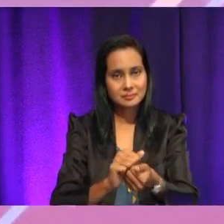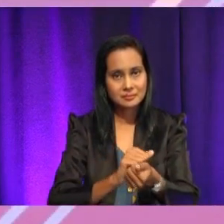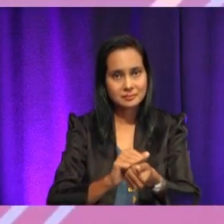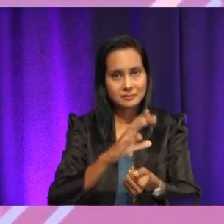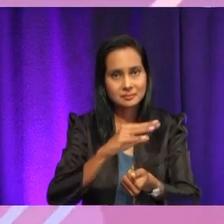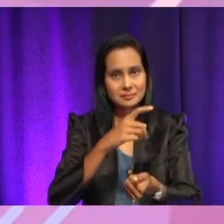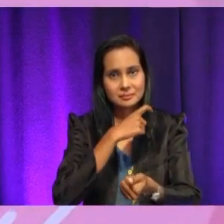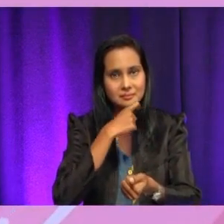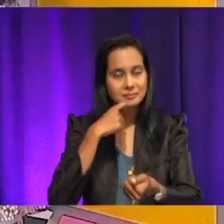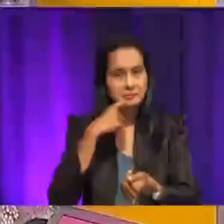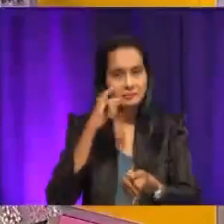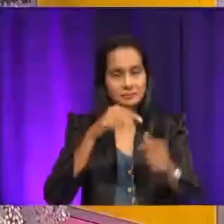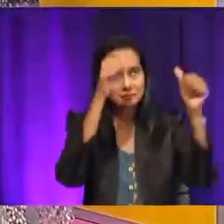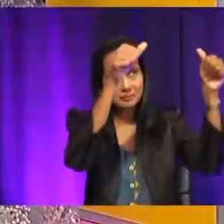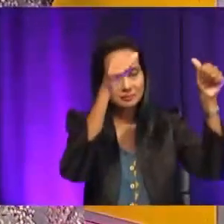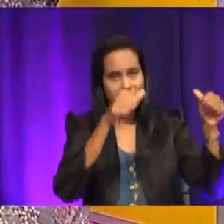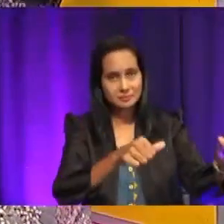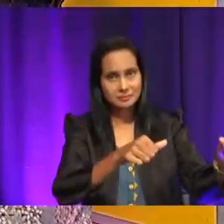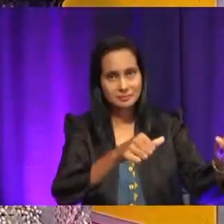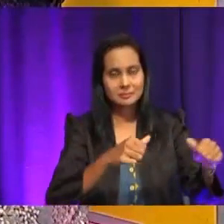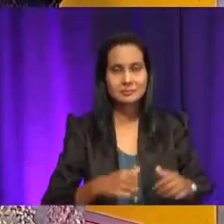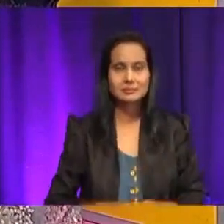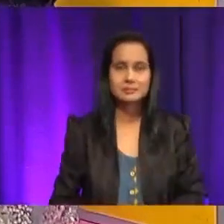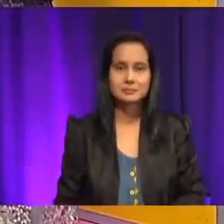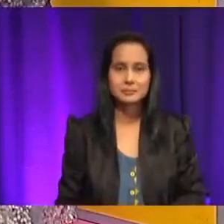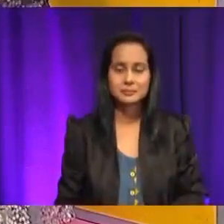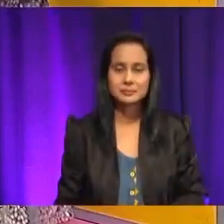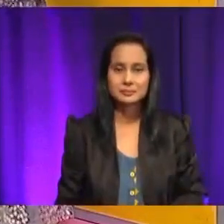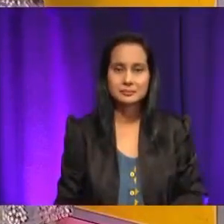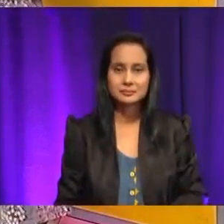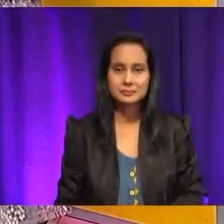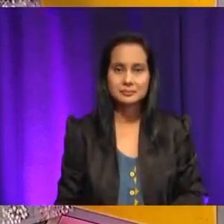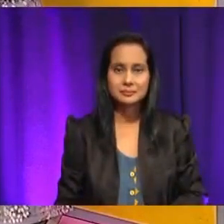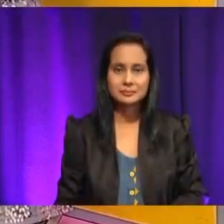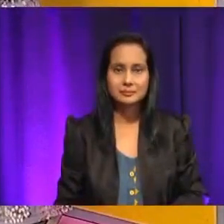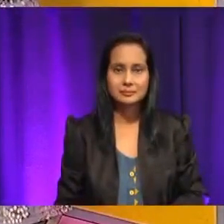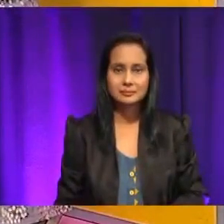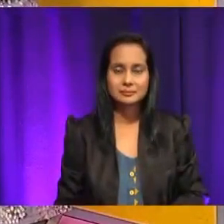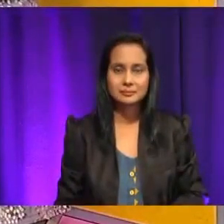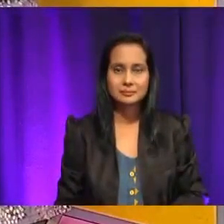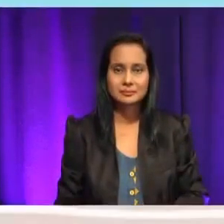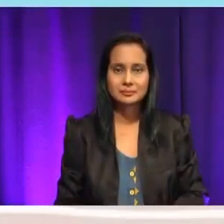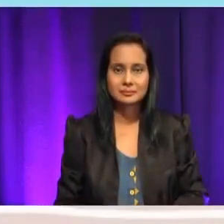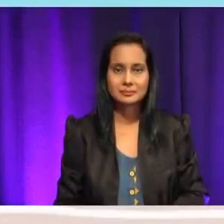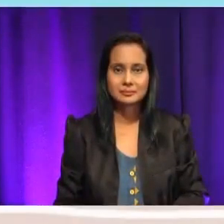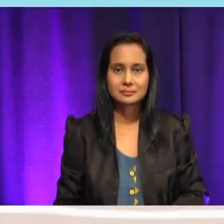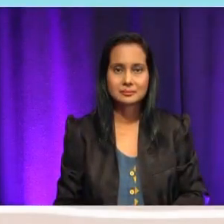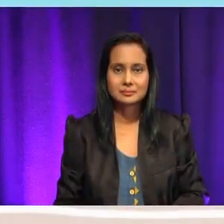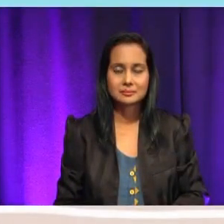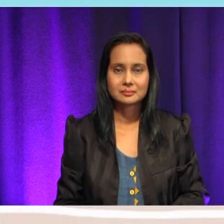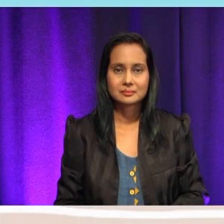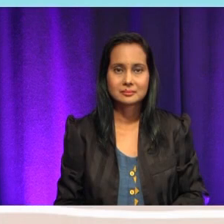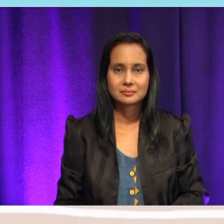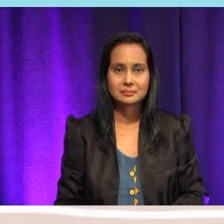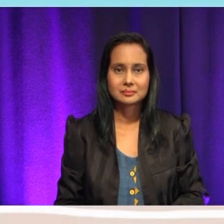di situ. Okey, terima kasih, Zara. Kita sambung dengan perenggan yang ketiga pula. Siapa nak baca?